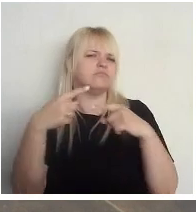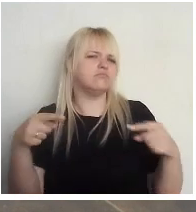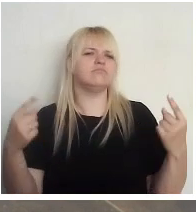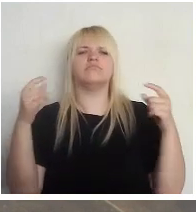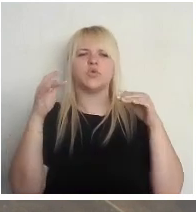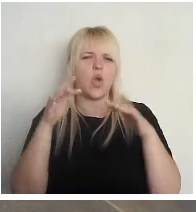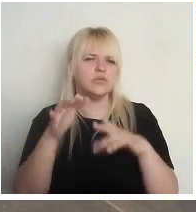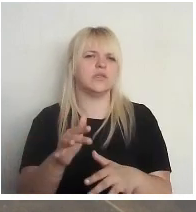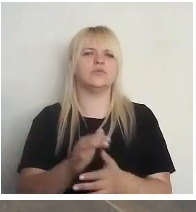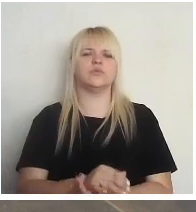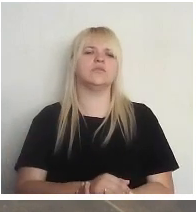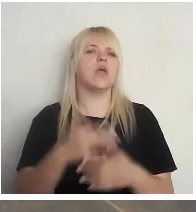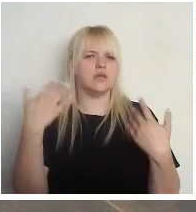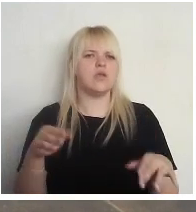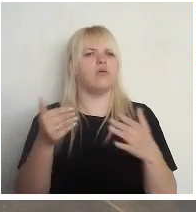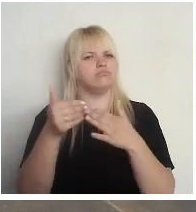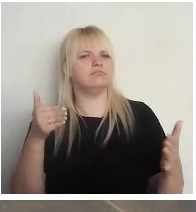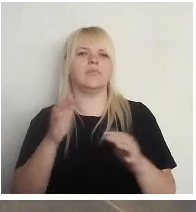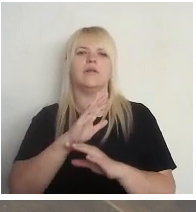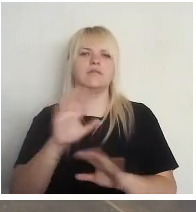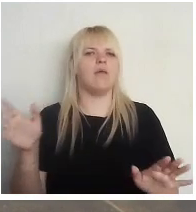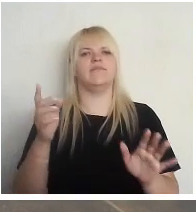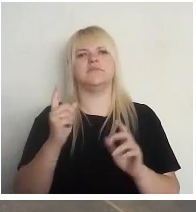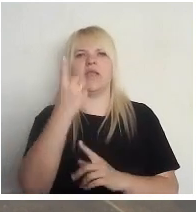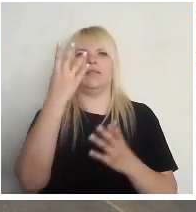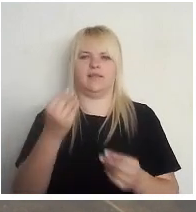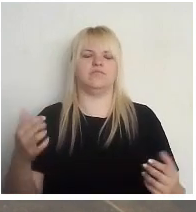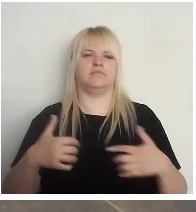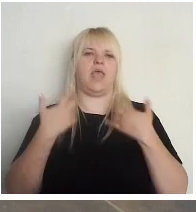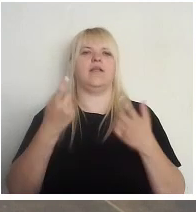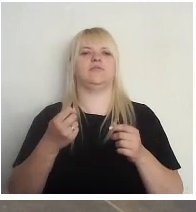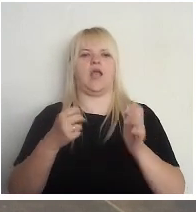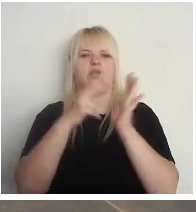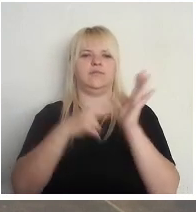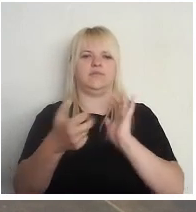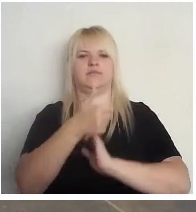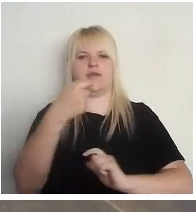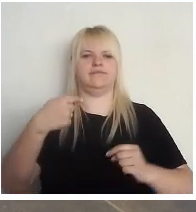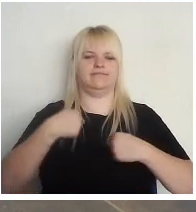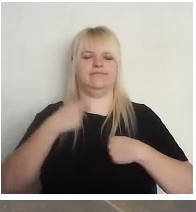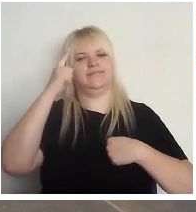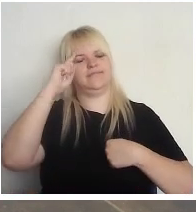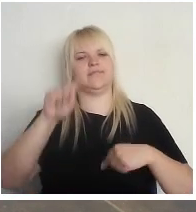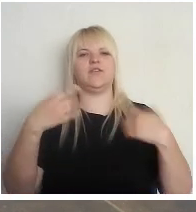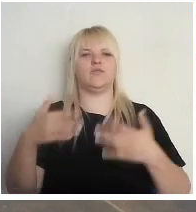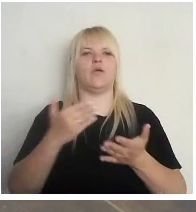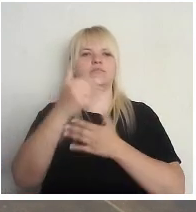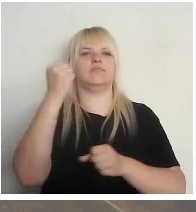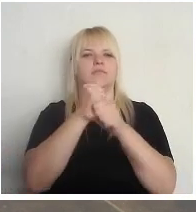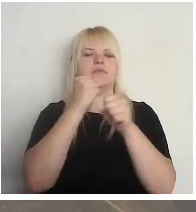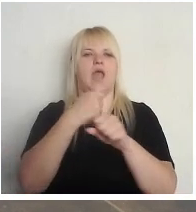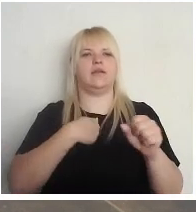jau laicīgi. Tas nenotiek vienā dienā. Tas nav pēkšņi man ar 18 gadu, un es jau zinu, kas man ir jādara, nesēju vēlēt.